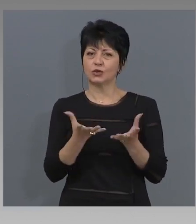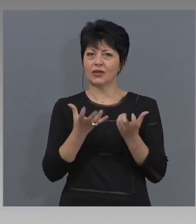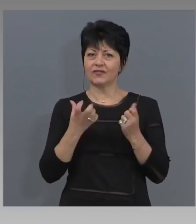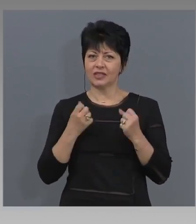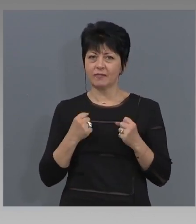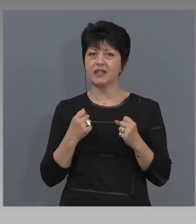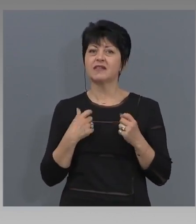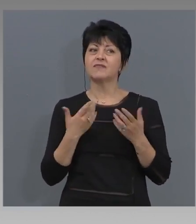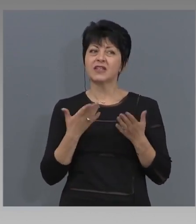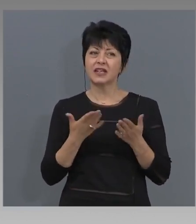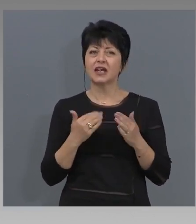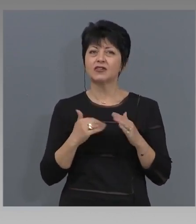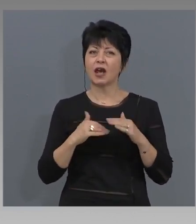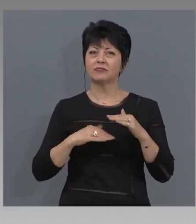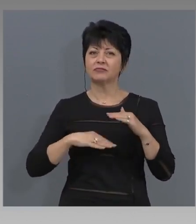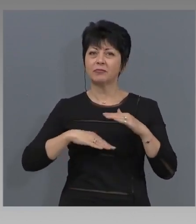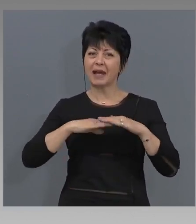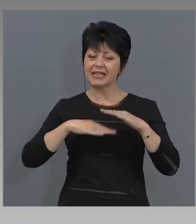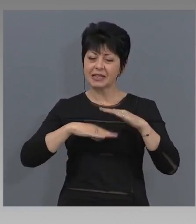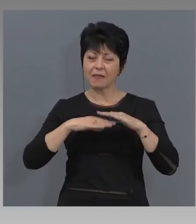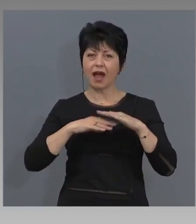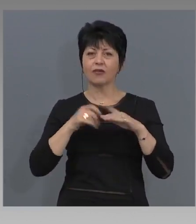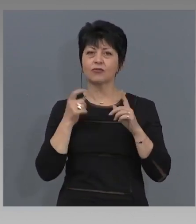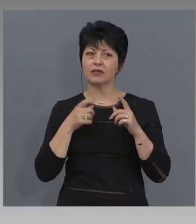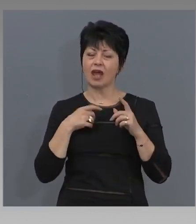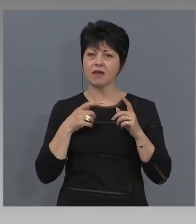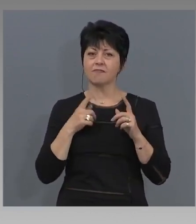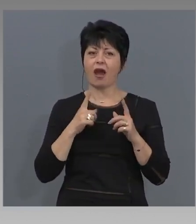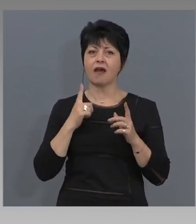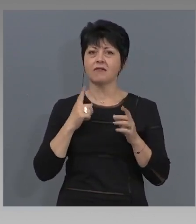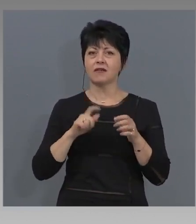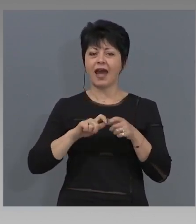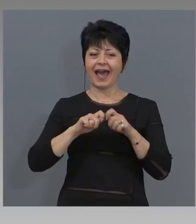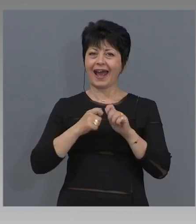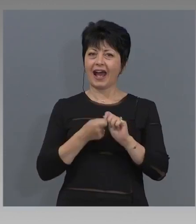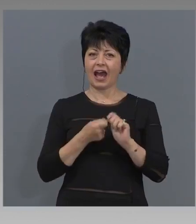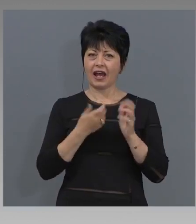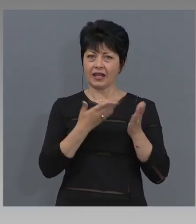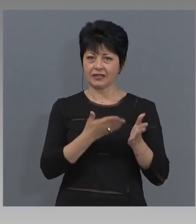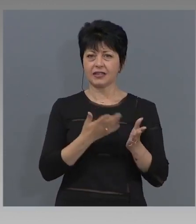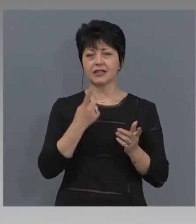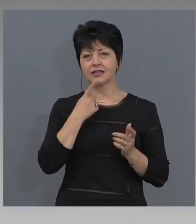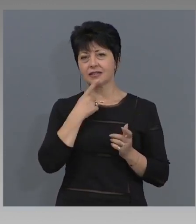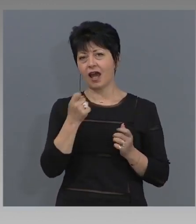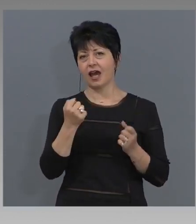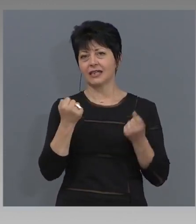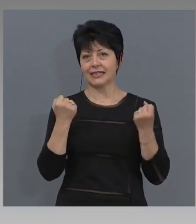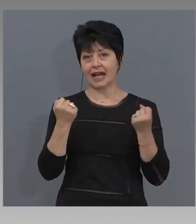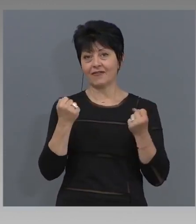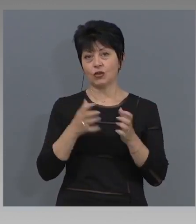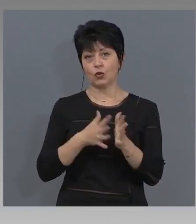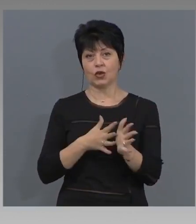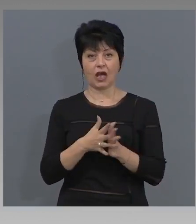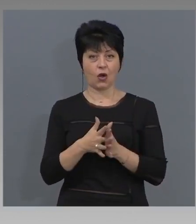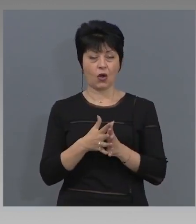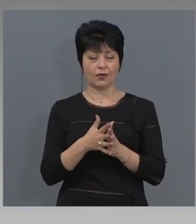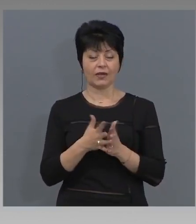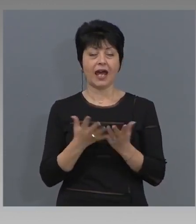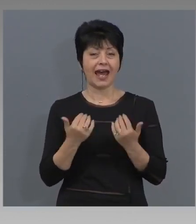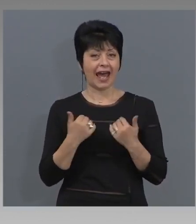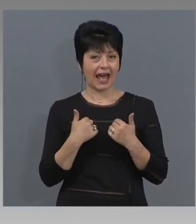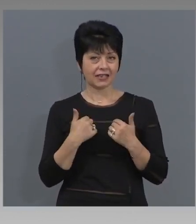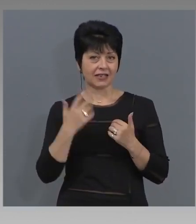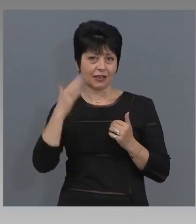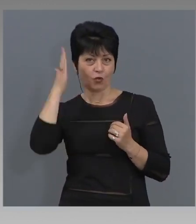максимално да се гарантират здравните стандарти и сигурността и здравето на хората. Така че аз като министр на туризма